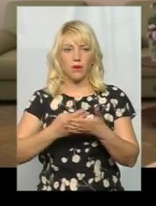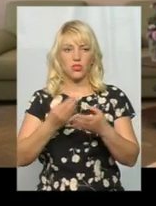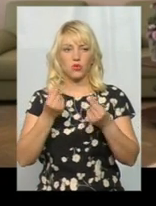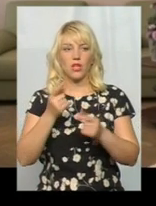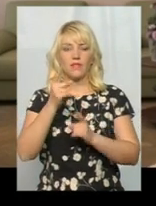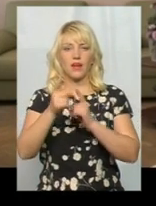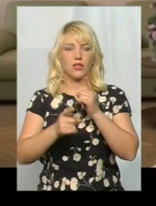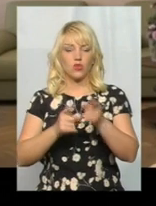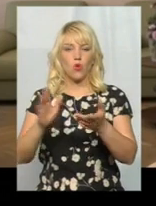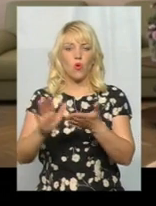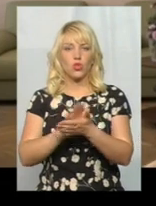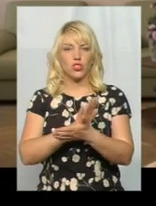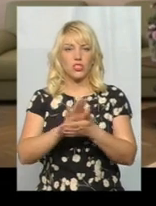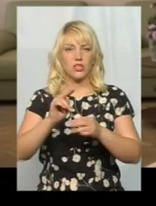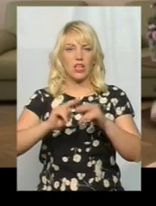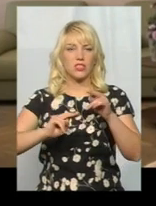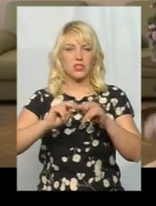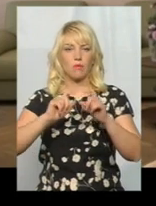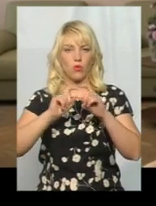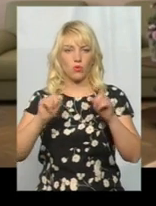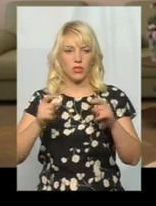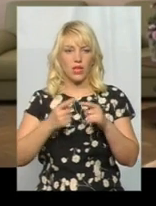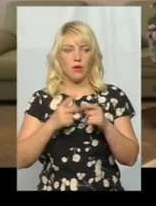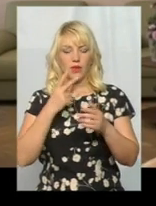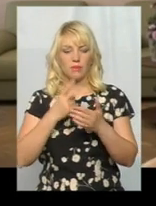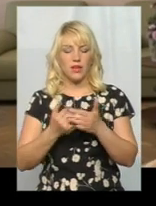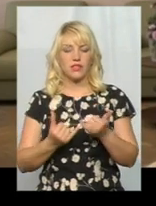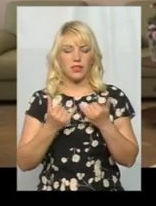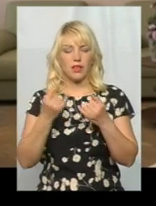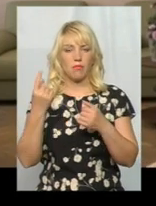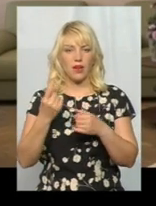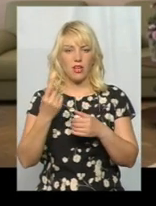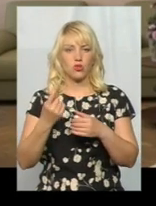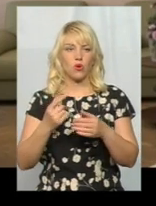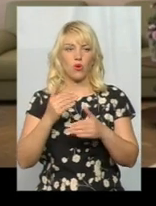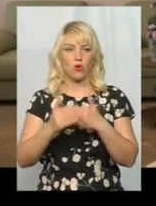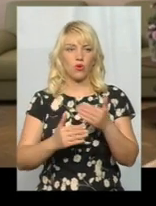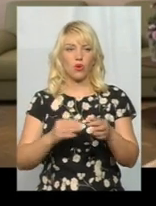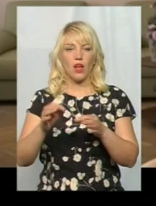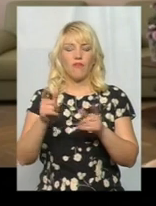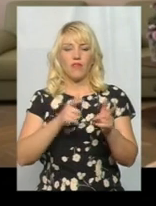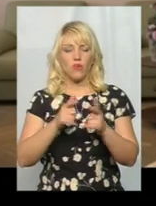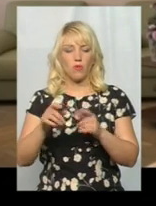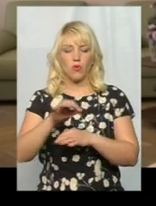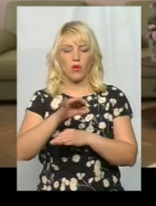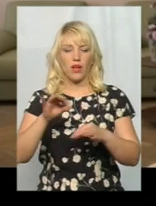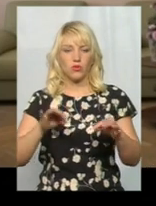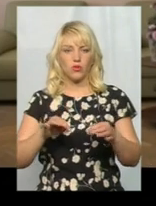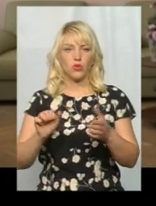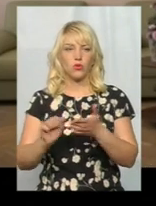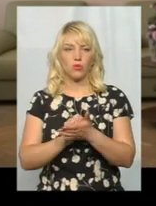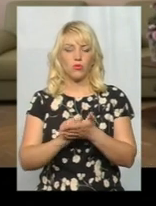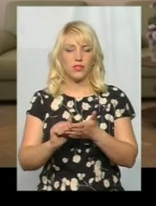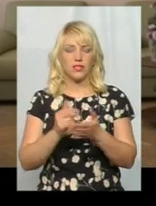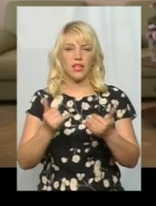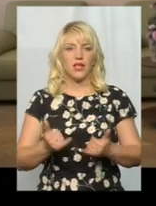очисних споруд, передбачили для першого кроку виготовлення проєктної документації на реконструкцію очисних споруд. На